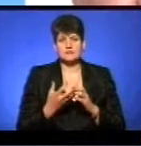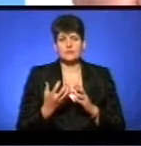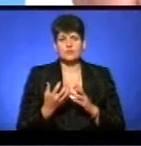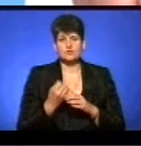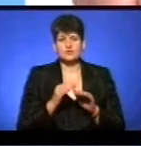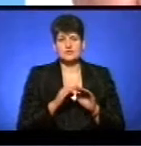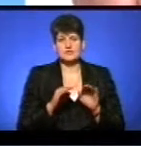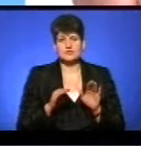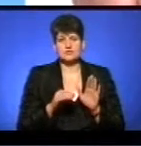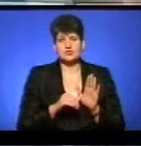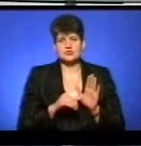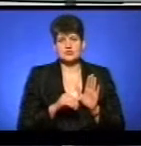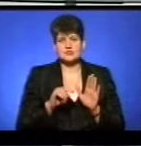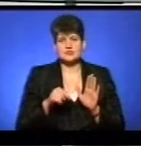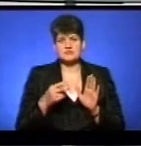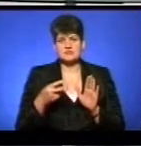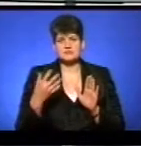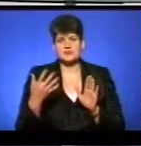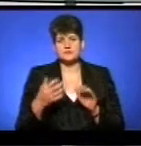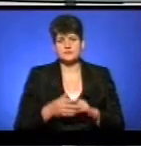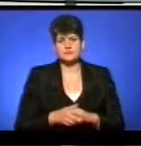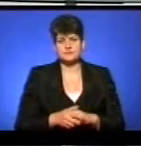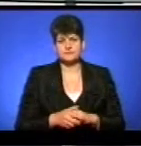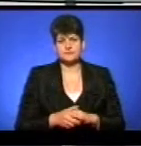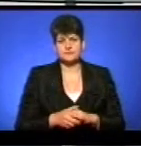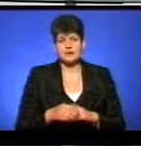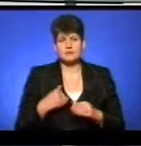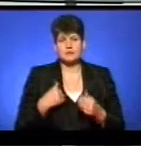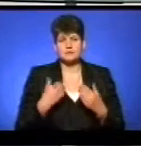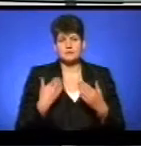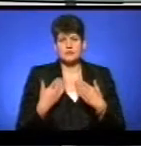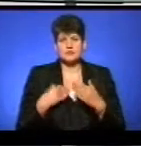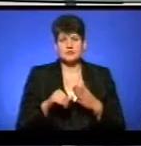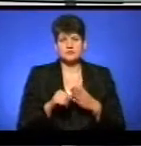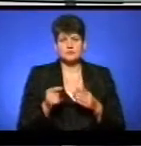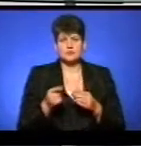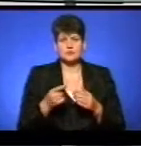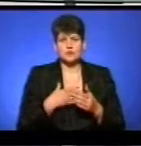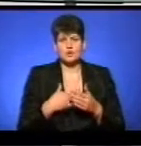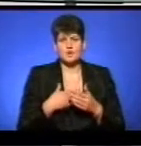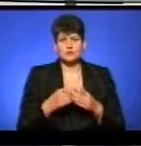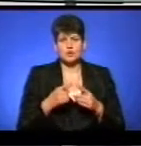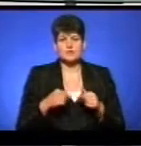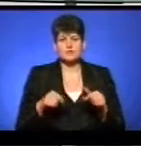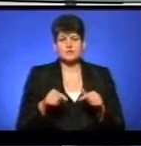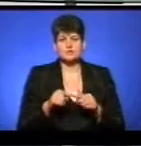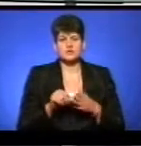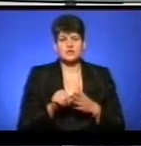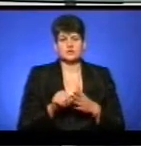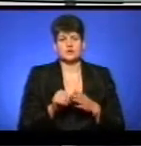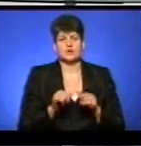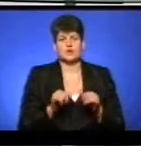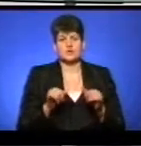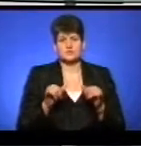рівні 6,25. Ми поспілкувалися з членом Тернопільської громадської організації, Центру локального розвитку та